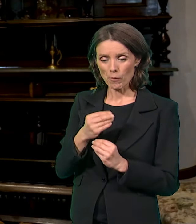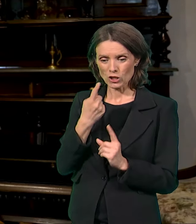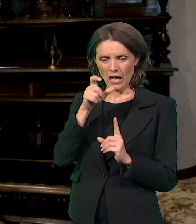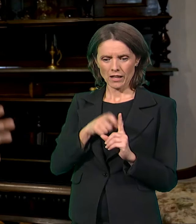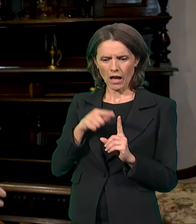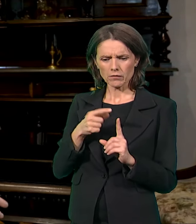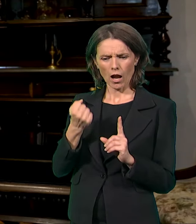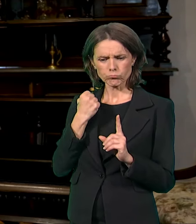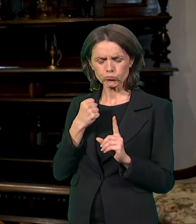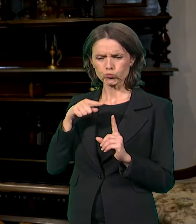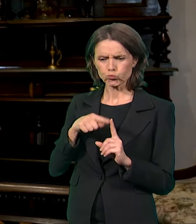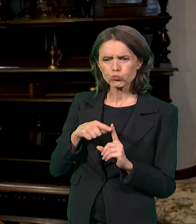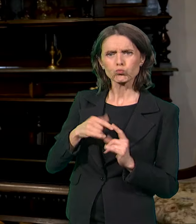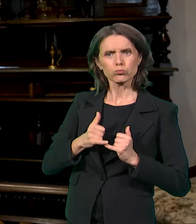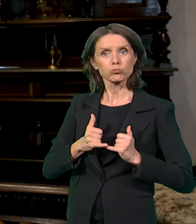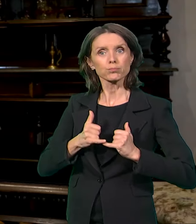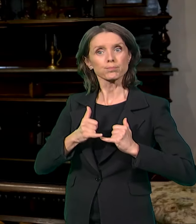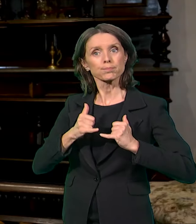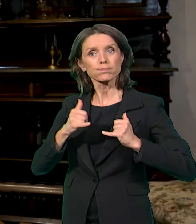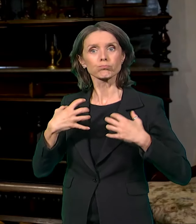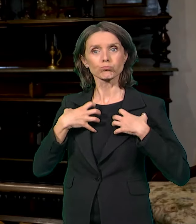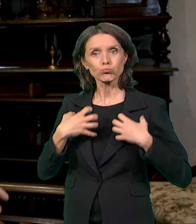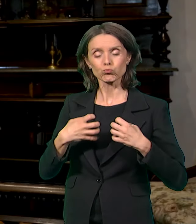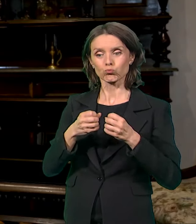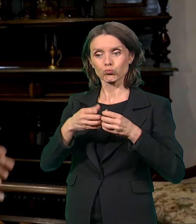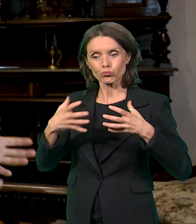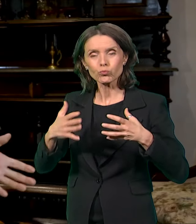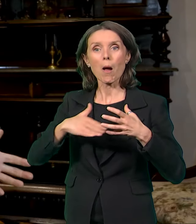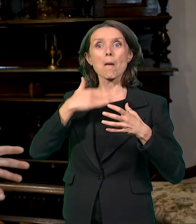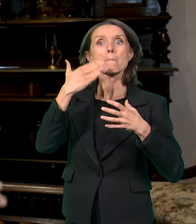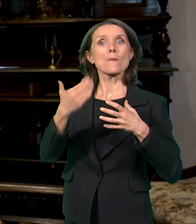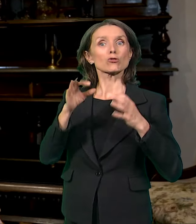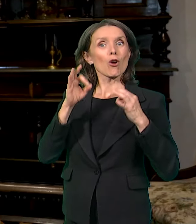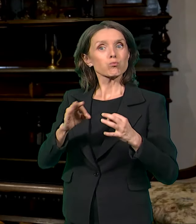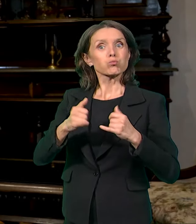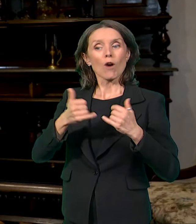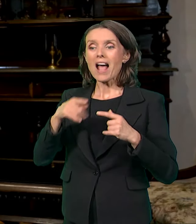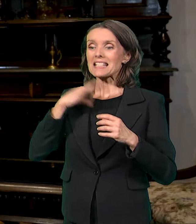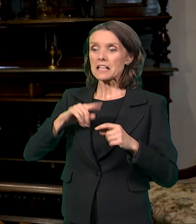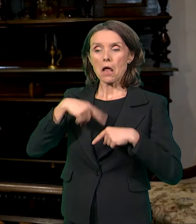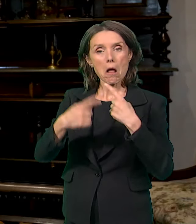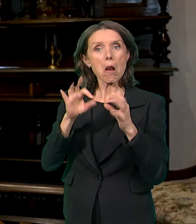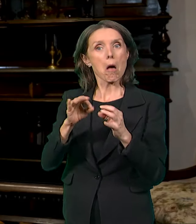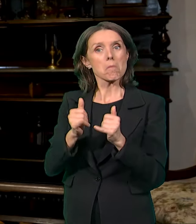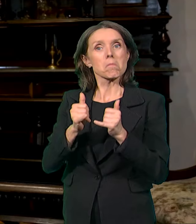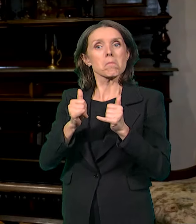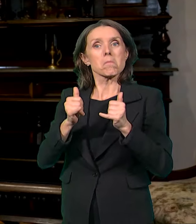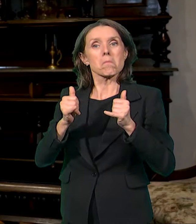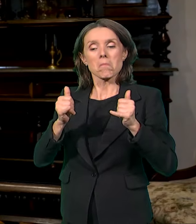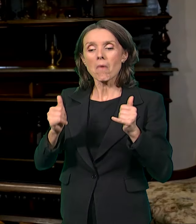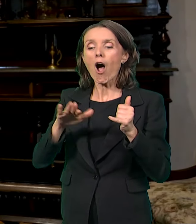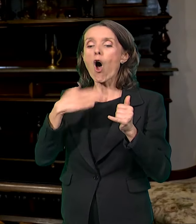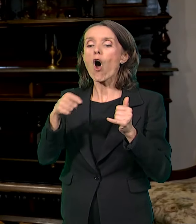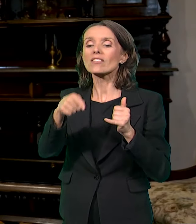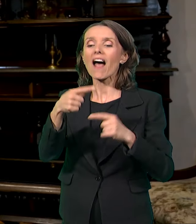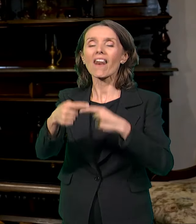jakih ličnosti, jakih predstavnika neke porodice, dođe taj period kada se to veliko i manje rastivka. Tako je bilo nakon prvog svjetskog rata,